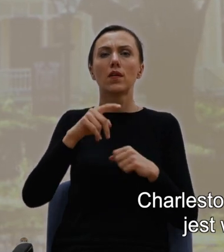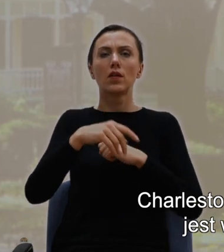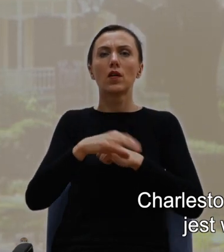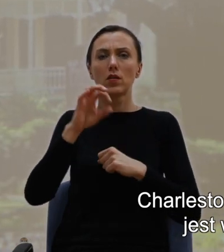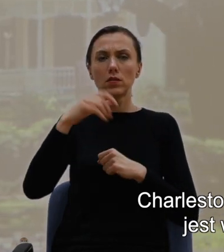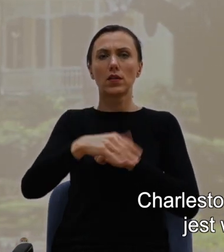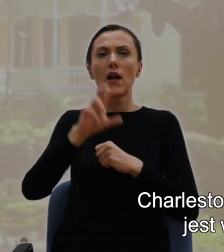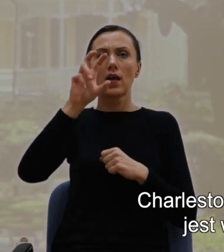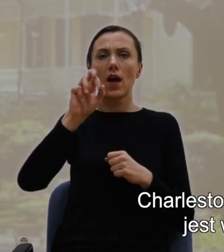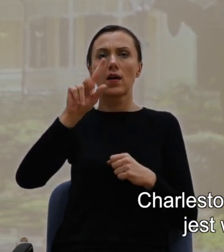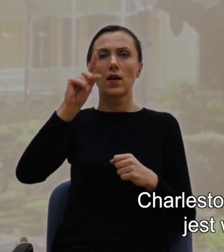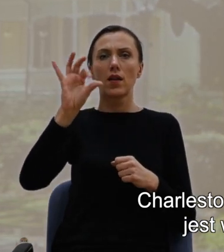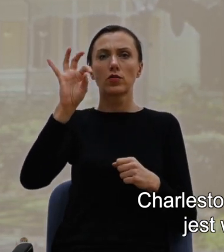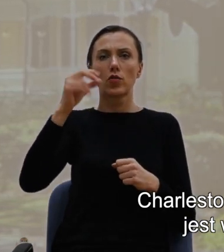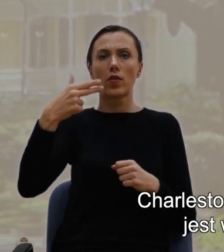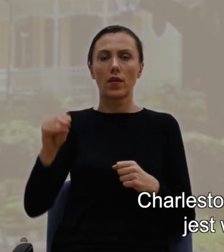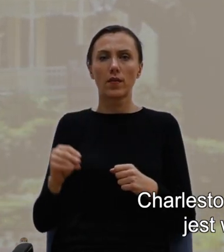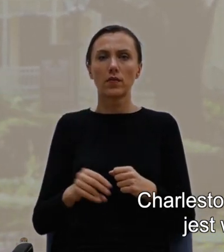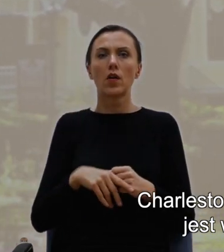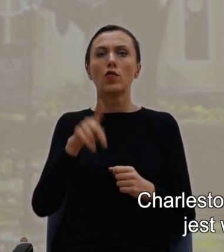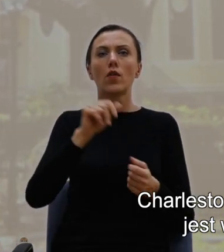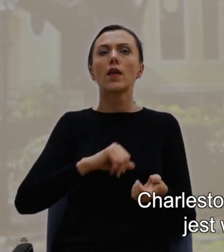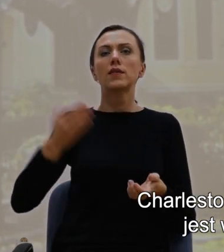stolica południowej Karoliny,